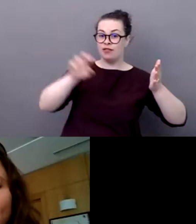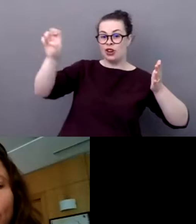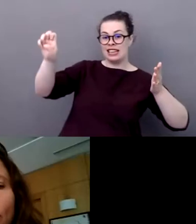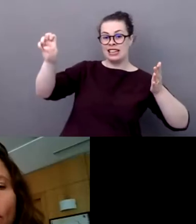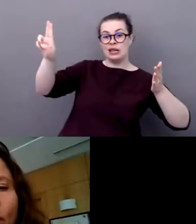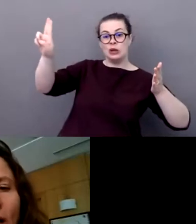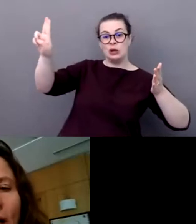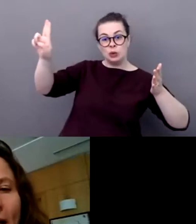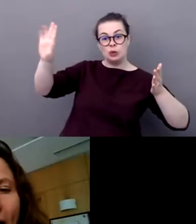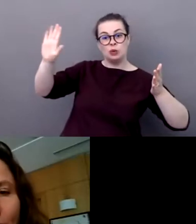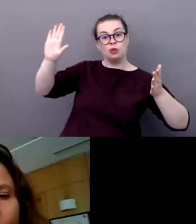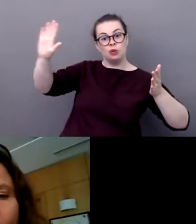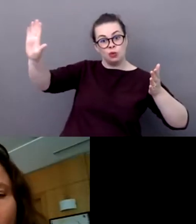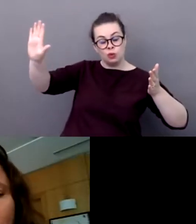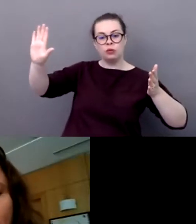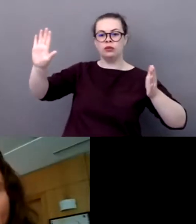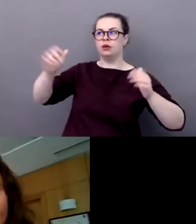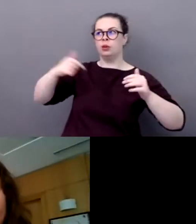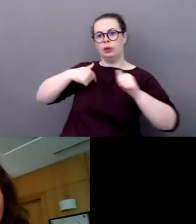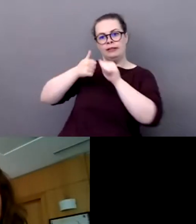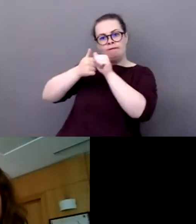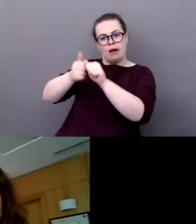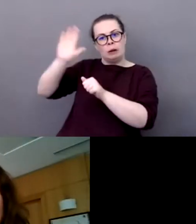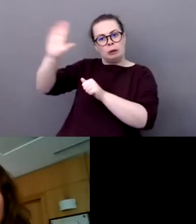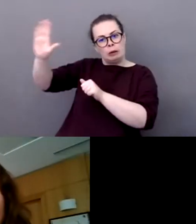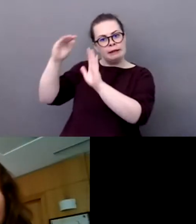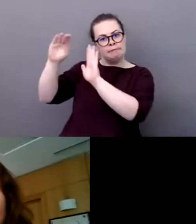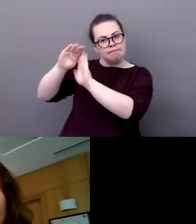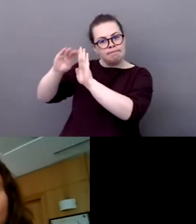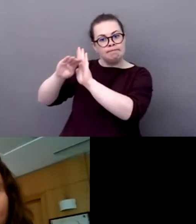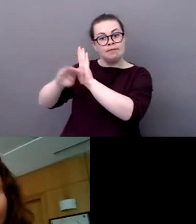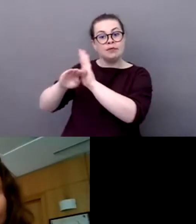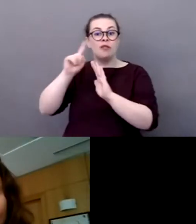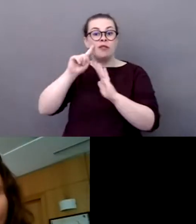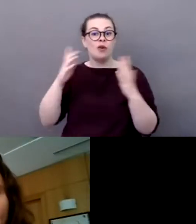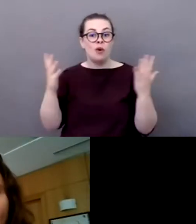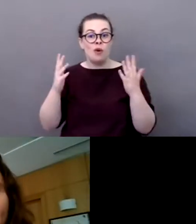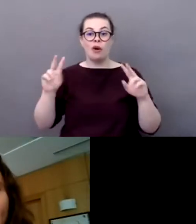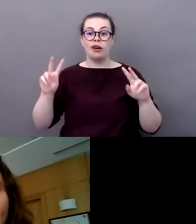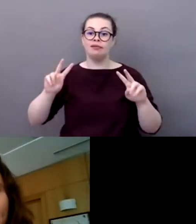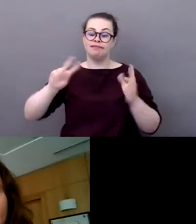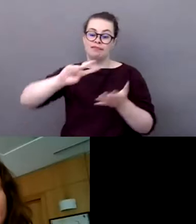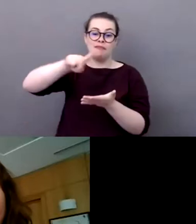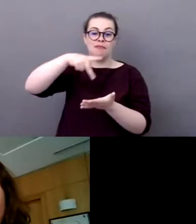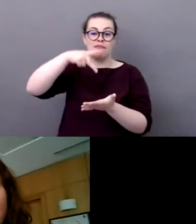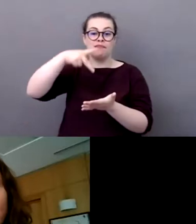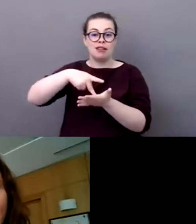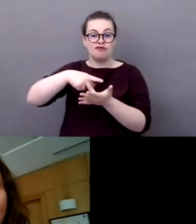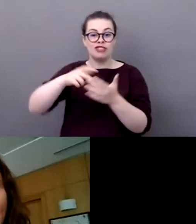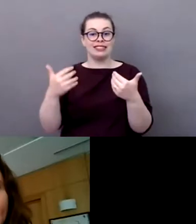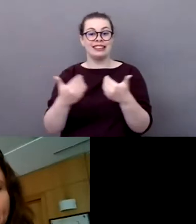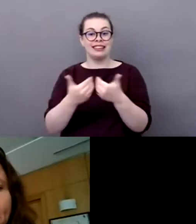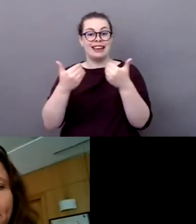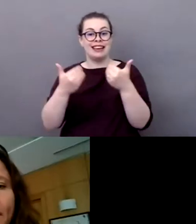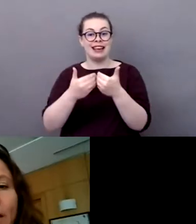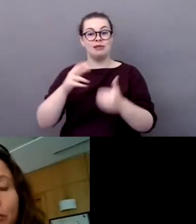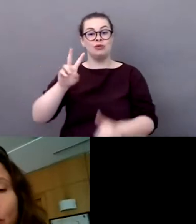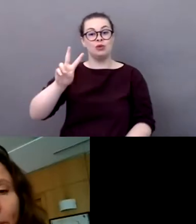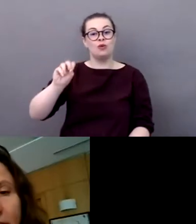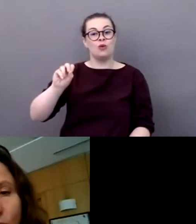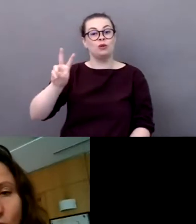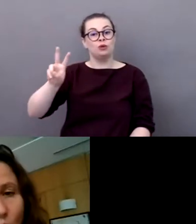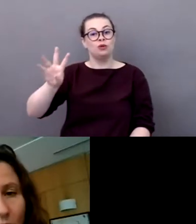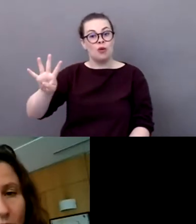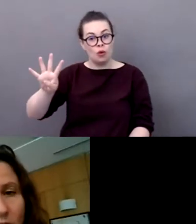signature, nous voulons afficher l'objectif d'accélérer la transition écologique du sport en Europe avec la perspective des JOP à Paris. Et